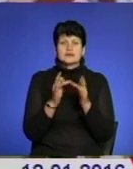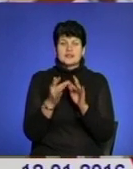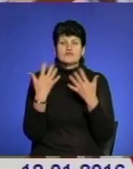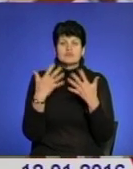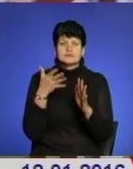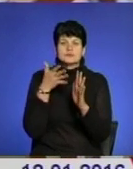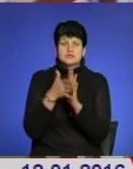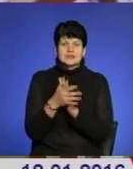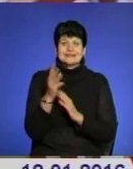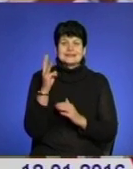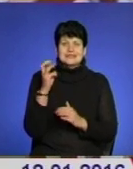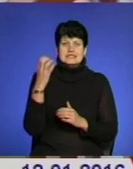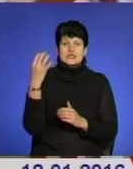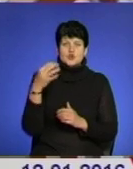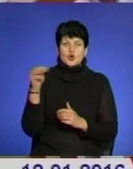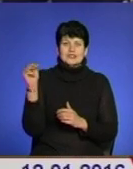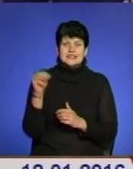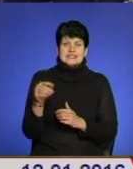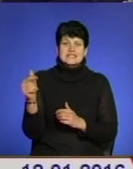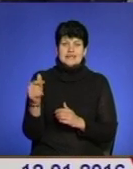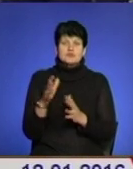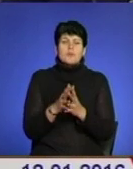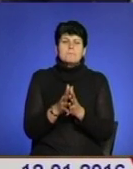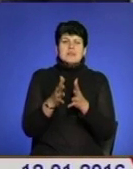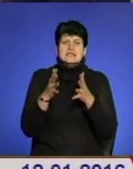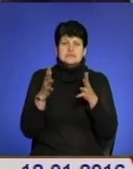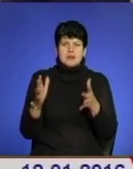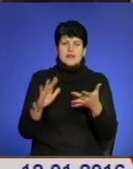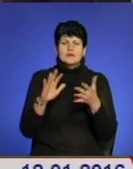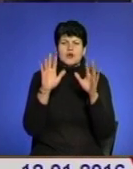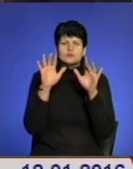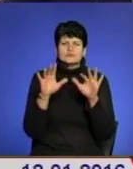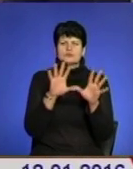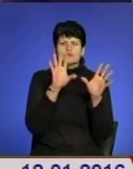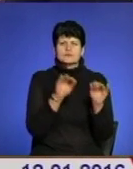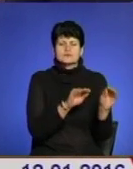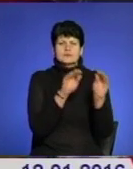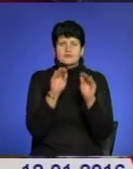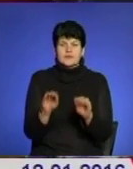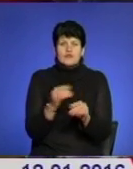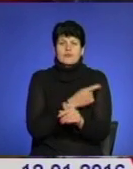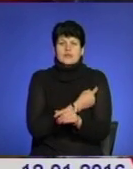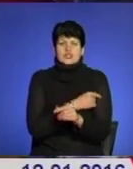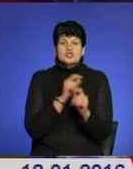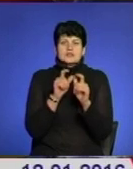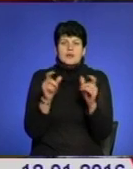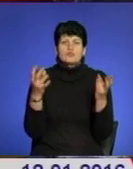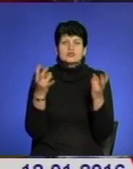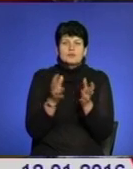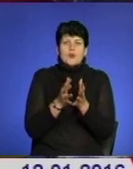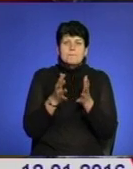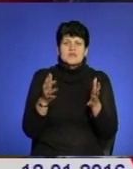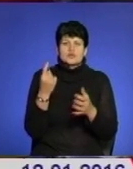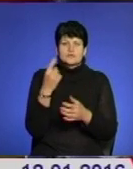витратили 340 тисяч гривень. Та щоб максимально комп'ютеризувати облікові послуги у медичних закладах, потрібно більше